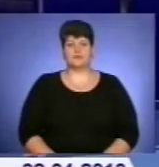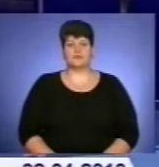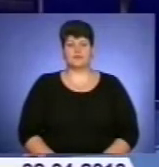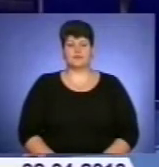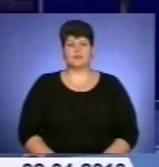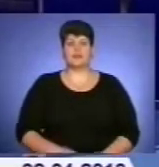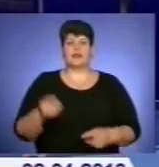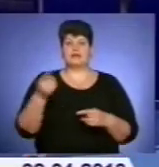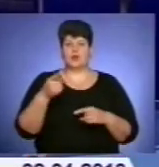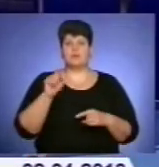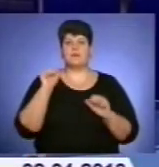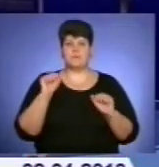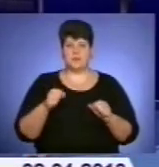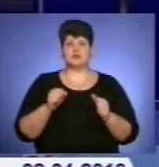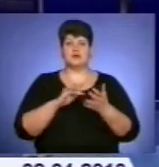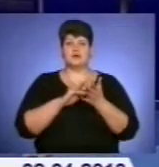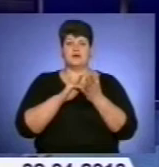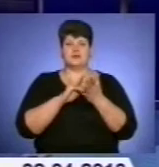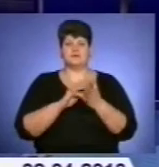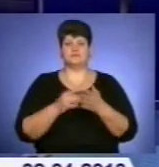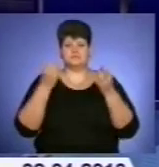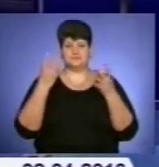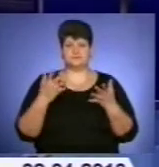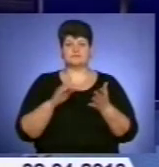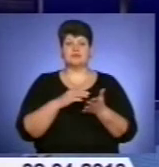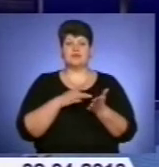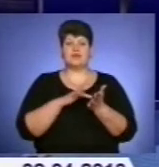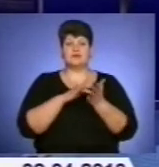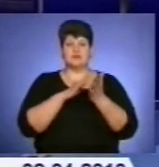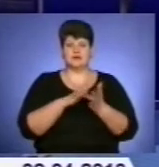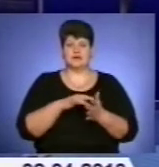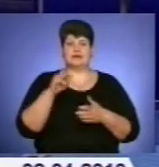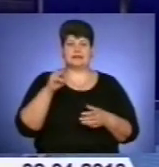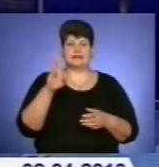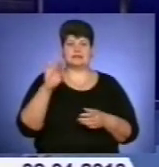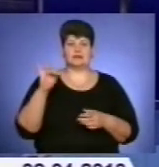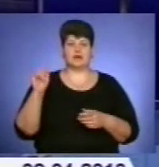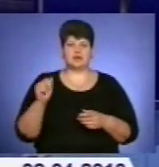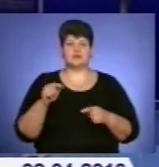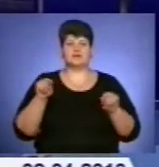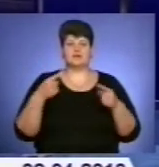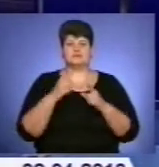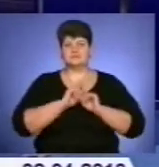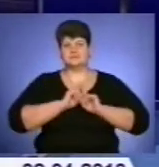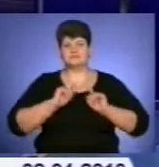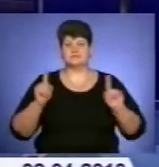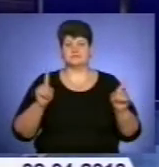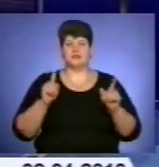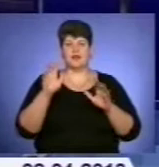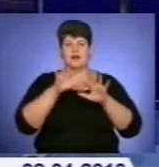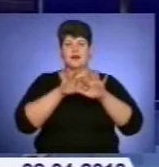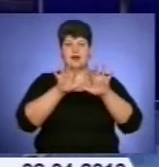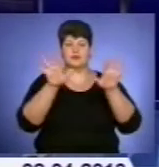Тернополи можна мандрувати віртуально. Екскурсовод Тарас Цикленяк створив унікальну мапу міста, на якій відображені